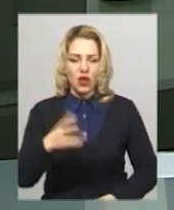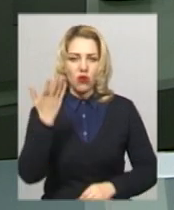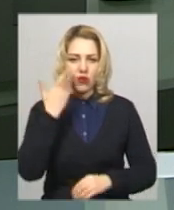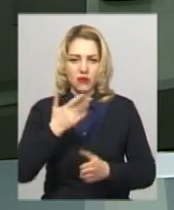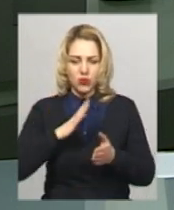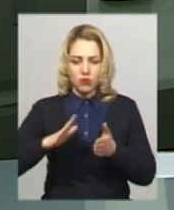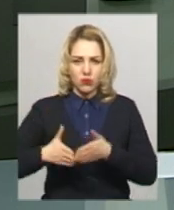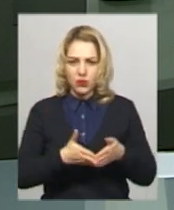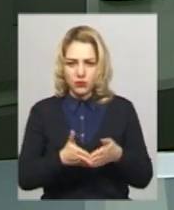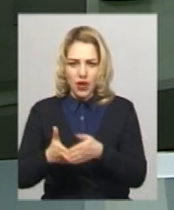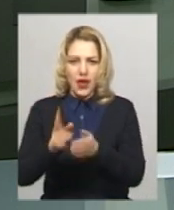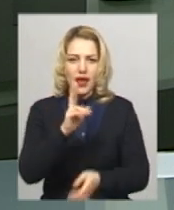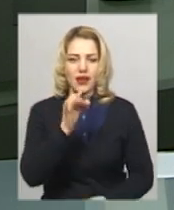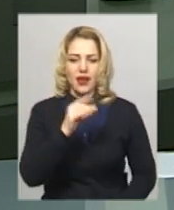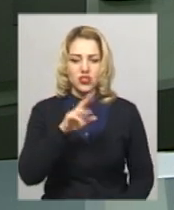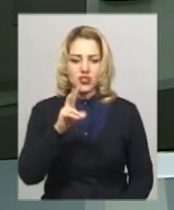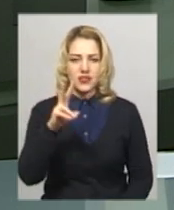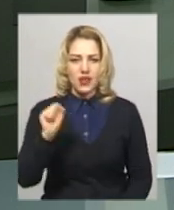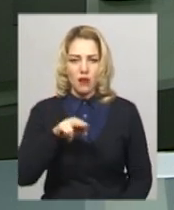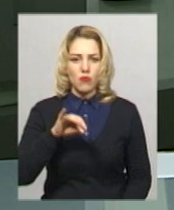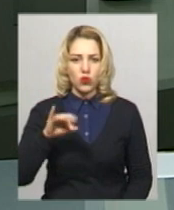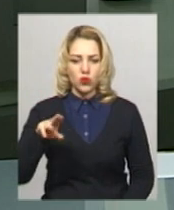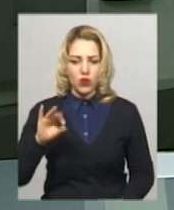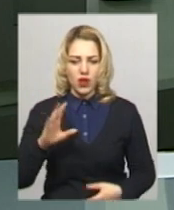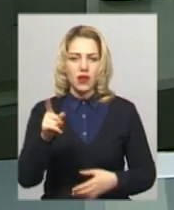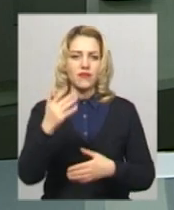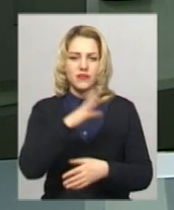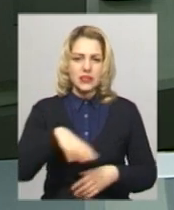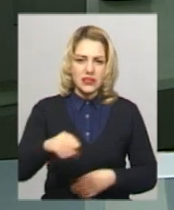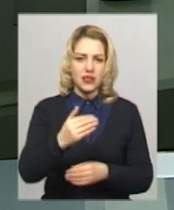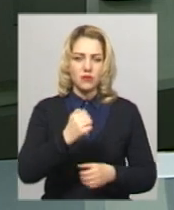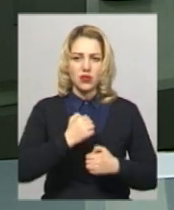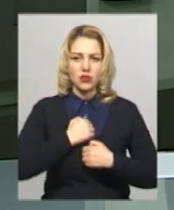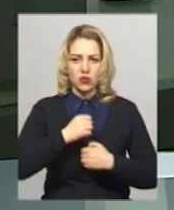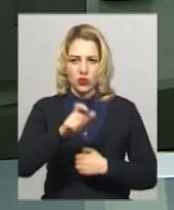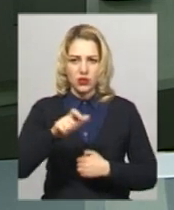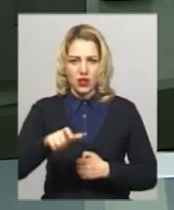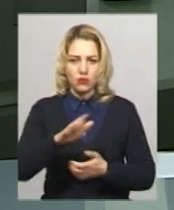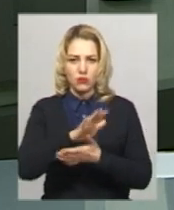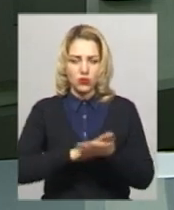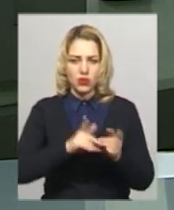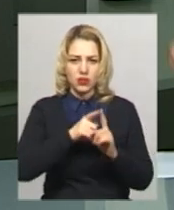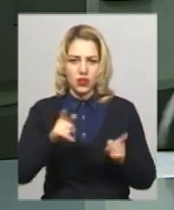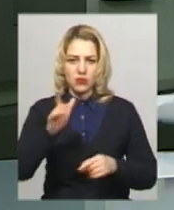Усім військовополоненим українським морякам продовжили термін тримання під вартою до 24 квітня.